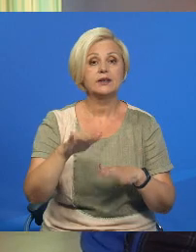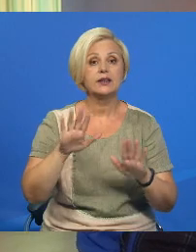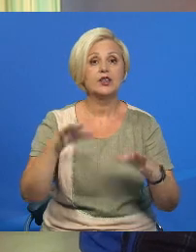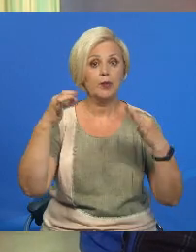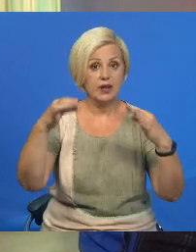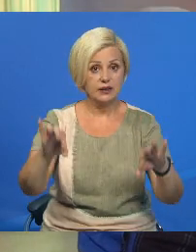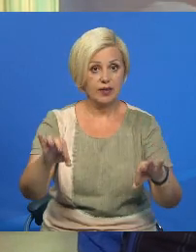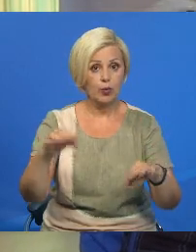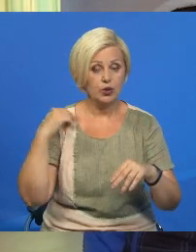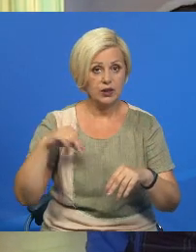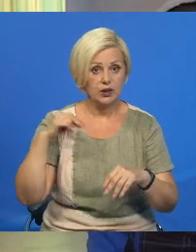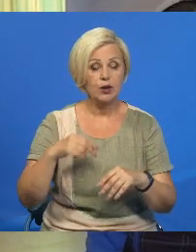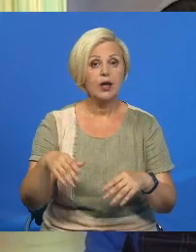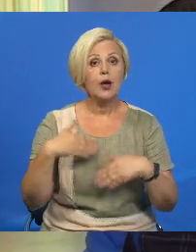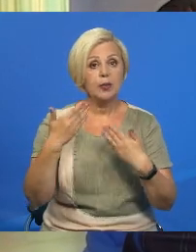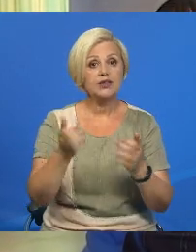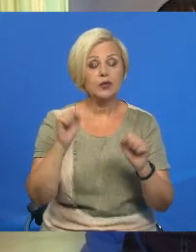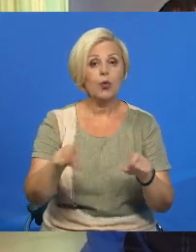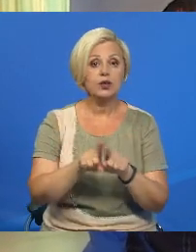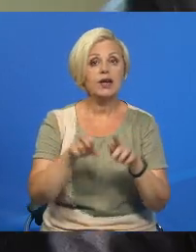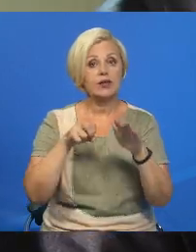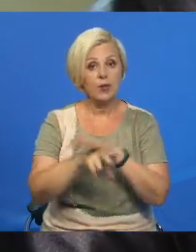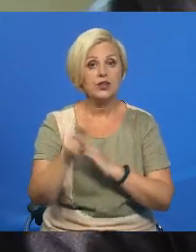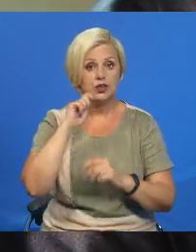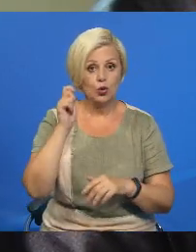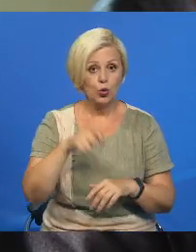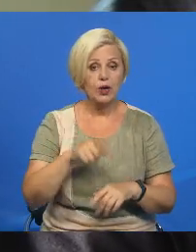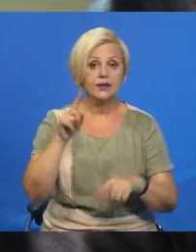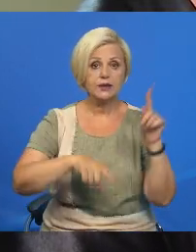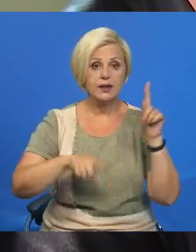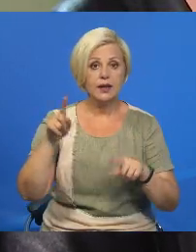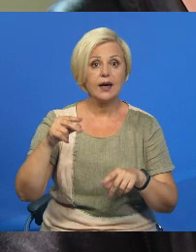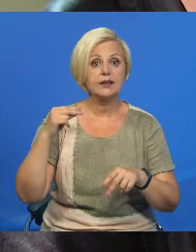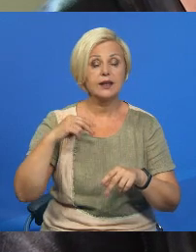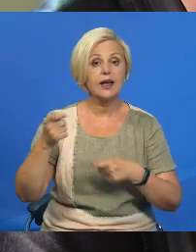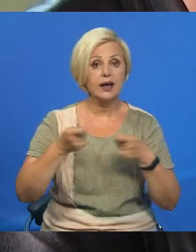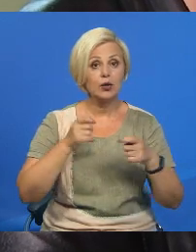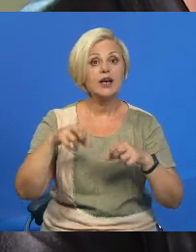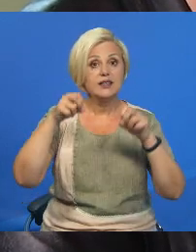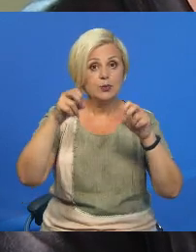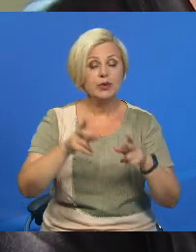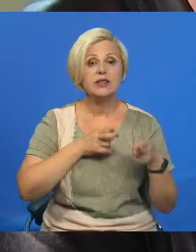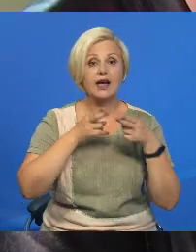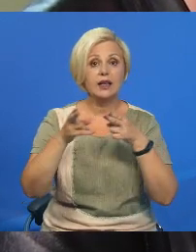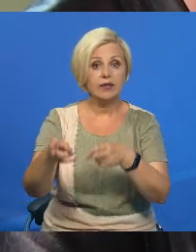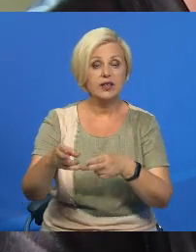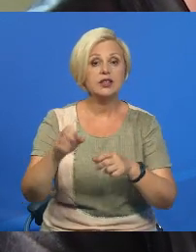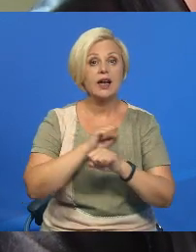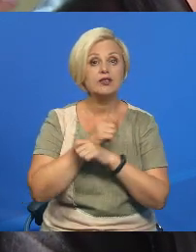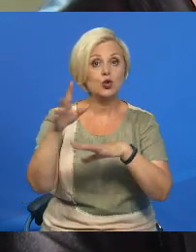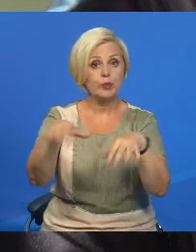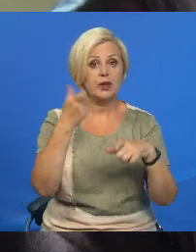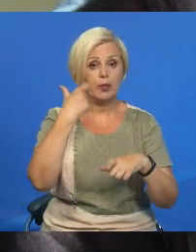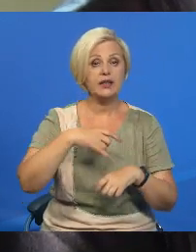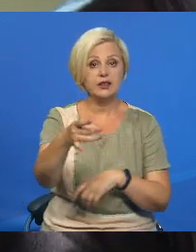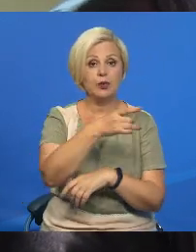Претендовать на их однолького с белорусами могут и беженцы из Украины. Некоторые процедавцы навод специально выезжали в санаторий, как забрать до себя